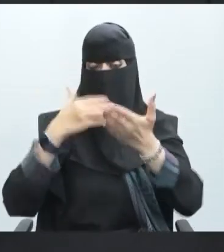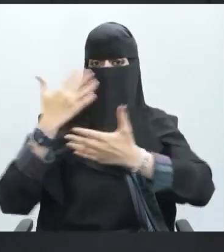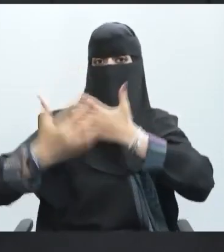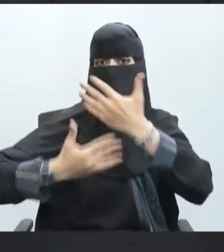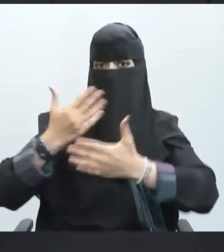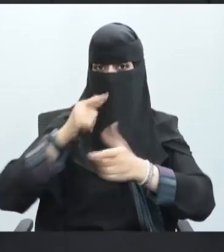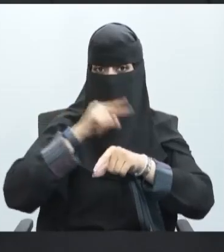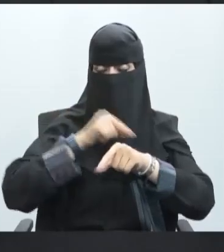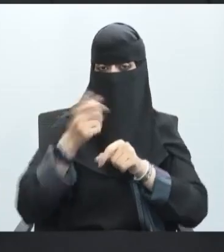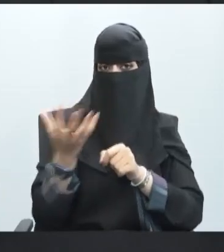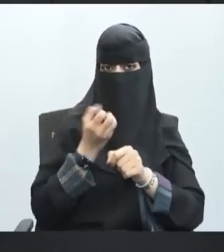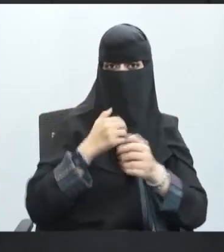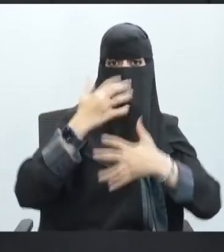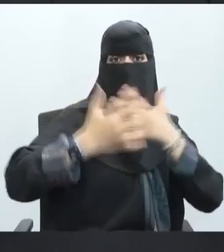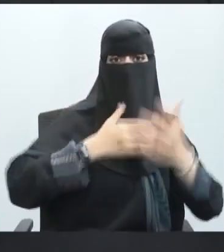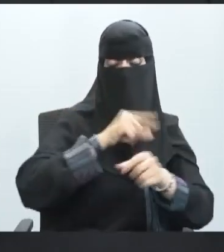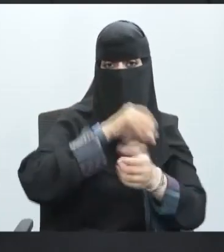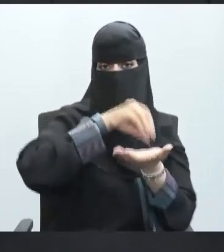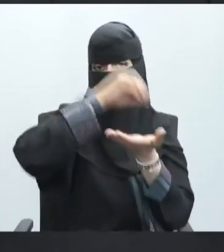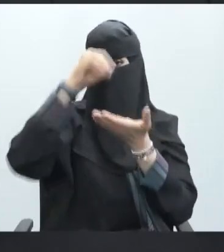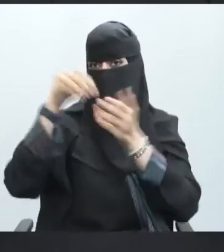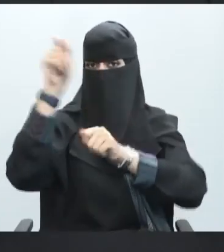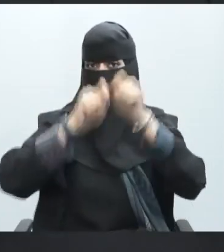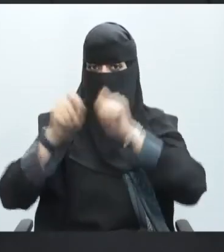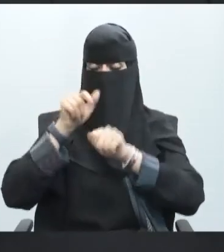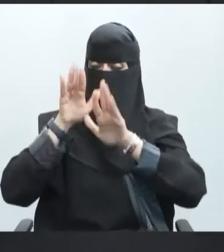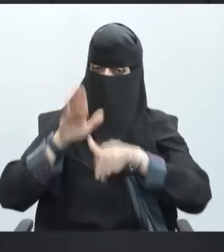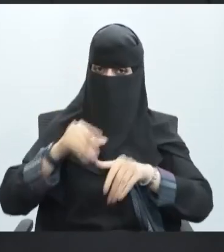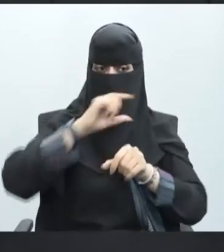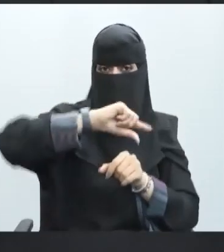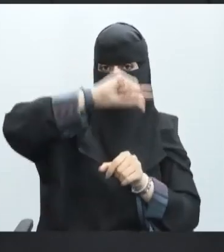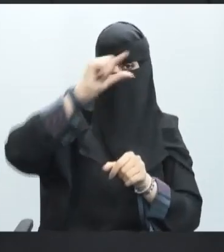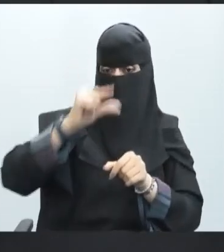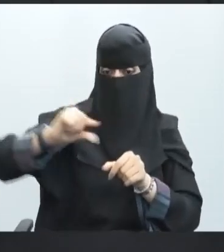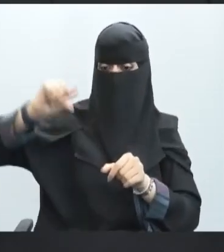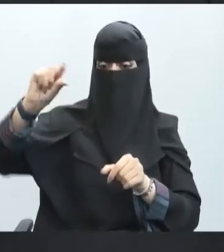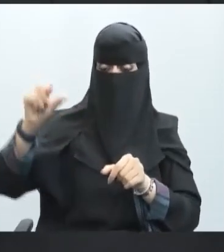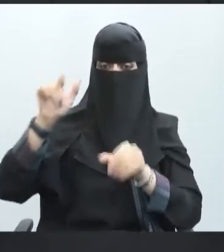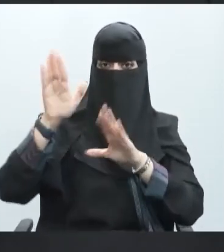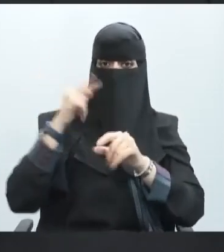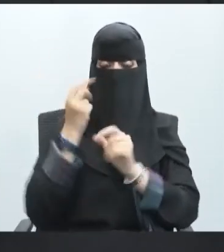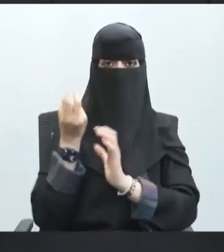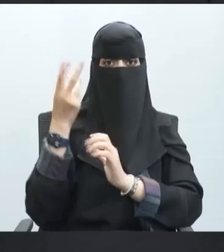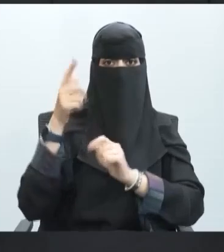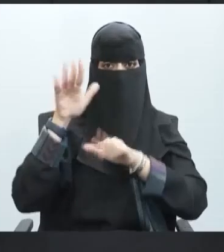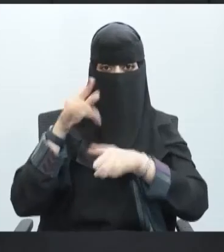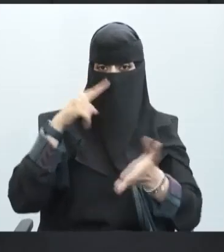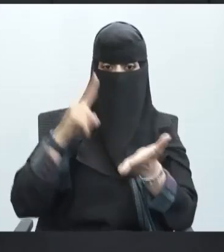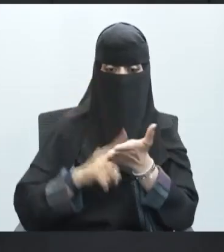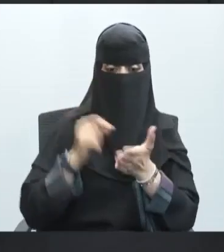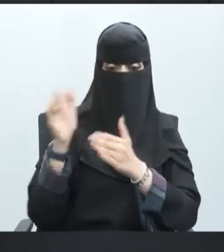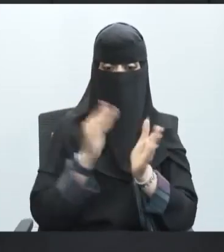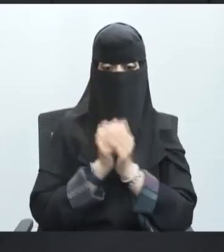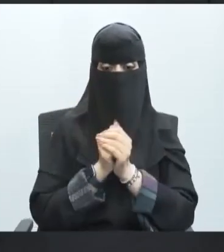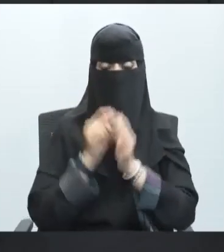بحاجة إلى طاقة لتتم هذه العملية ليحدث هذا السيال العصبي ليحدث هذا التنبيه سوف تنتقل